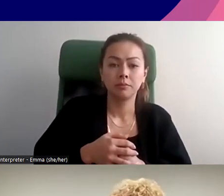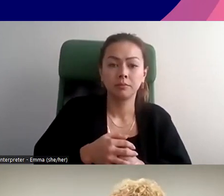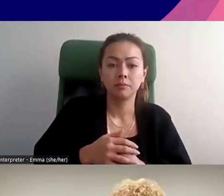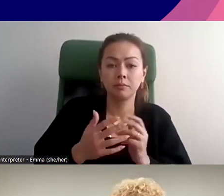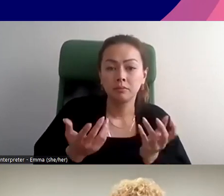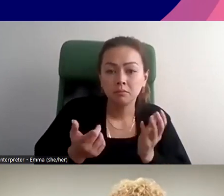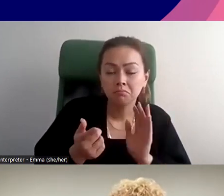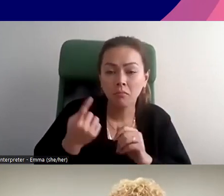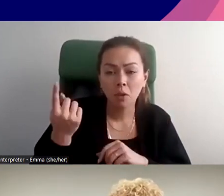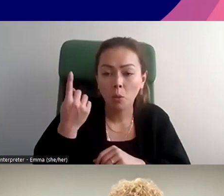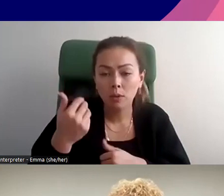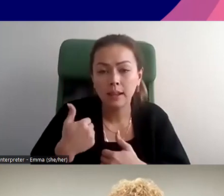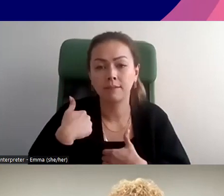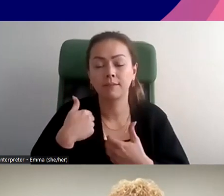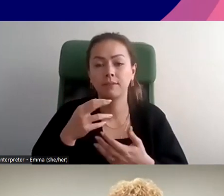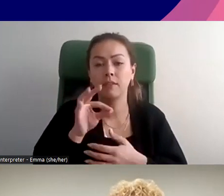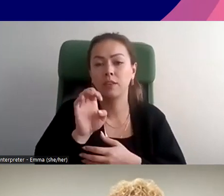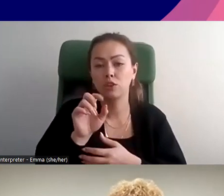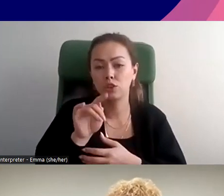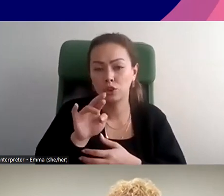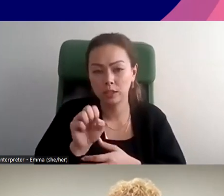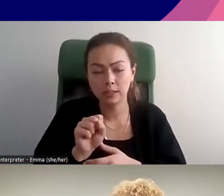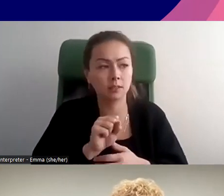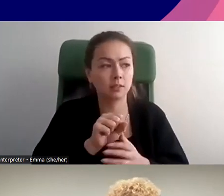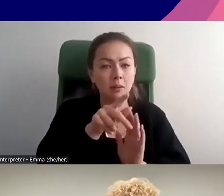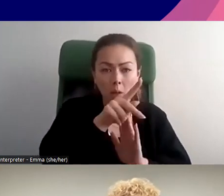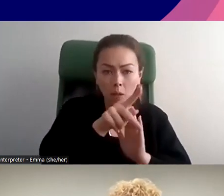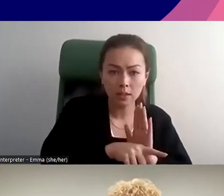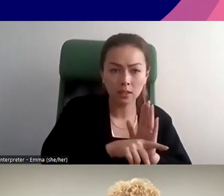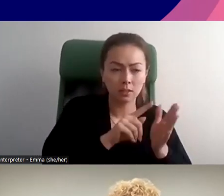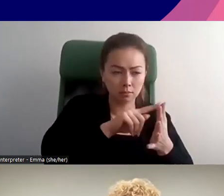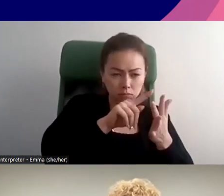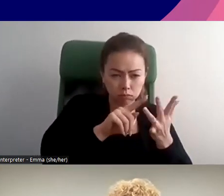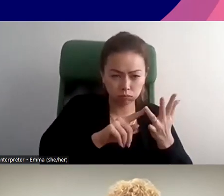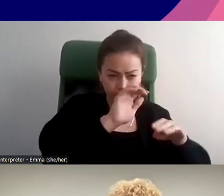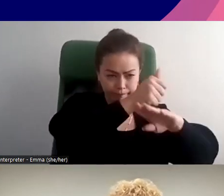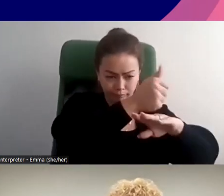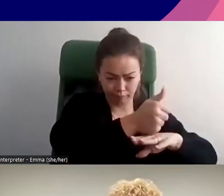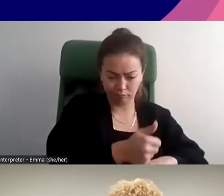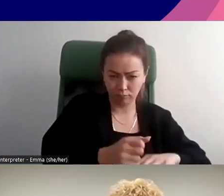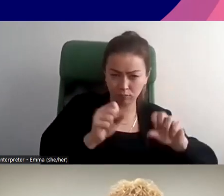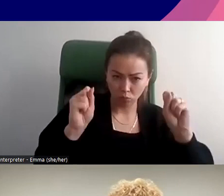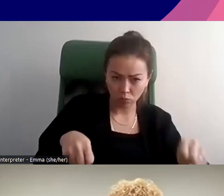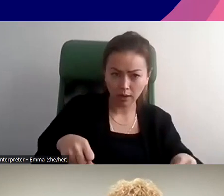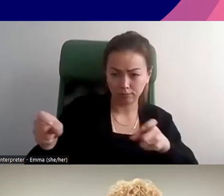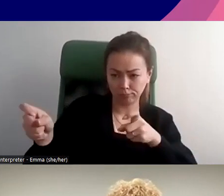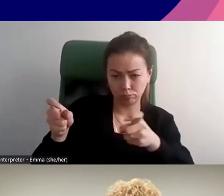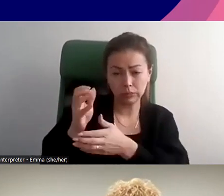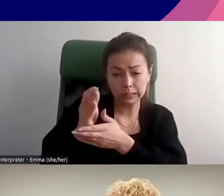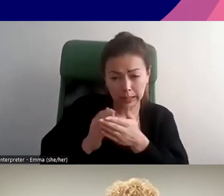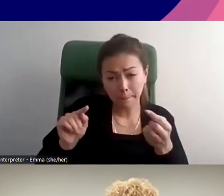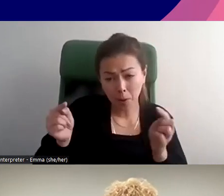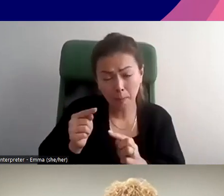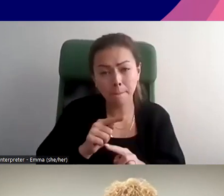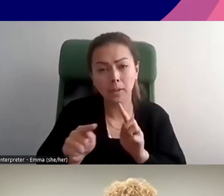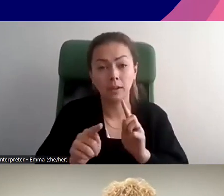Il y a certaines caractéristiques ou politiques ou réponses à ces genres de préjudices, mais il y a aussi les gens qui